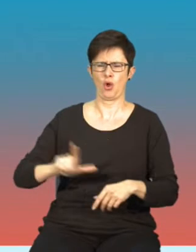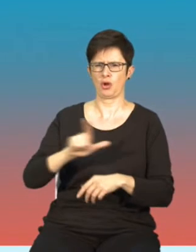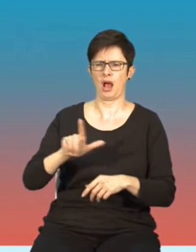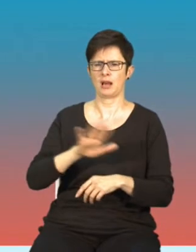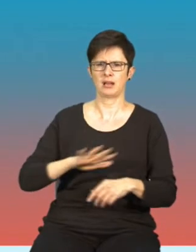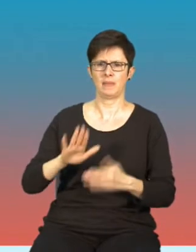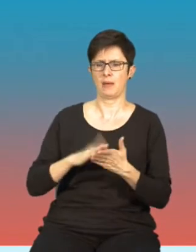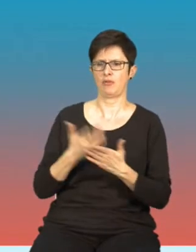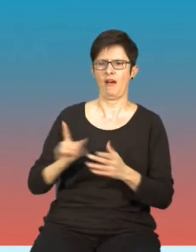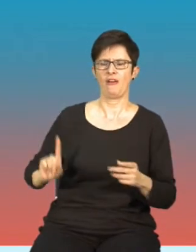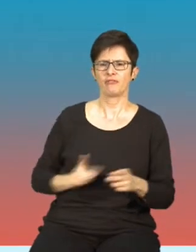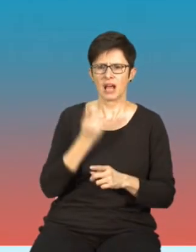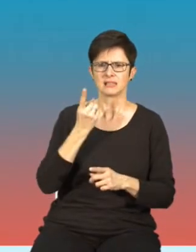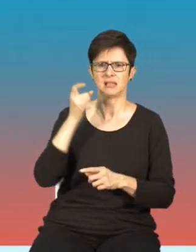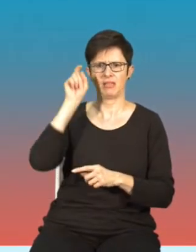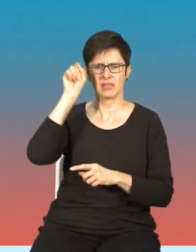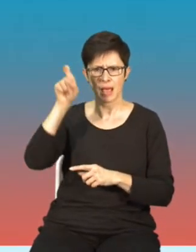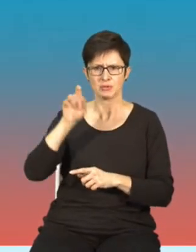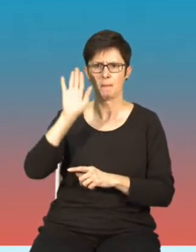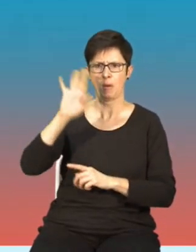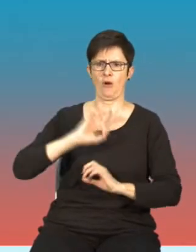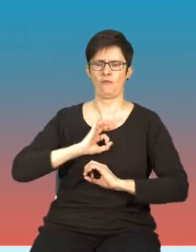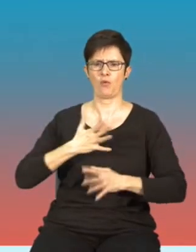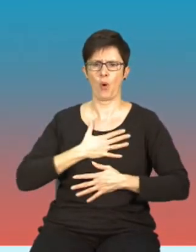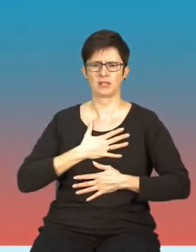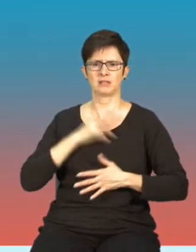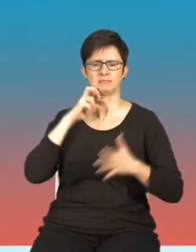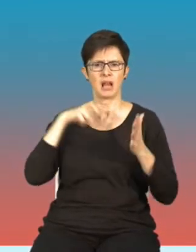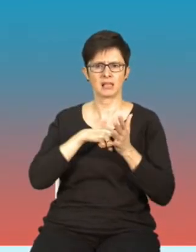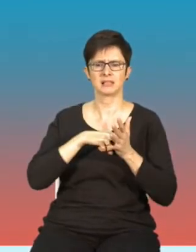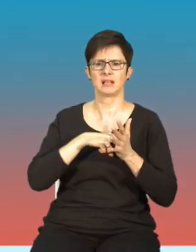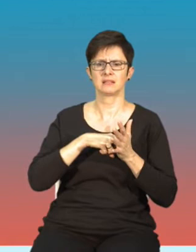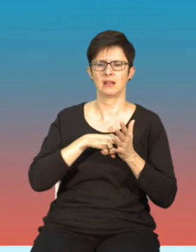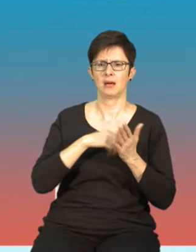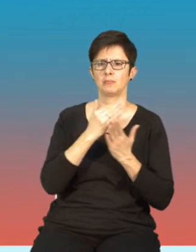Francja czy Niemcy, które posiadają własną legislację dotyczącą